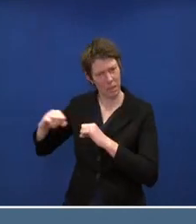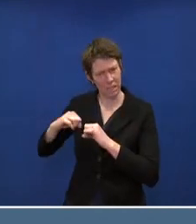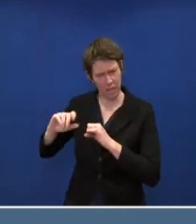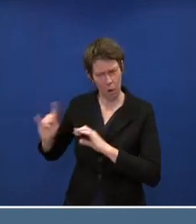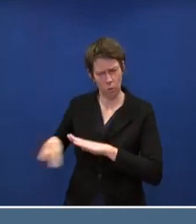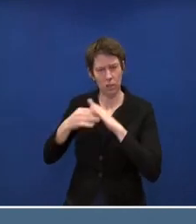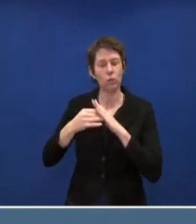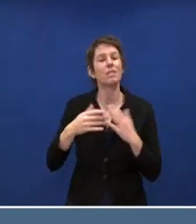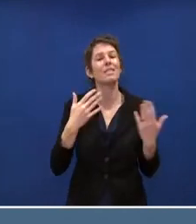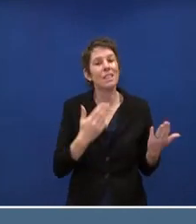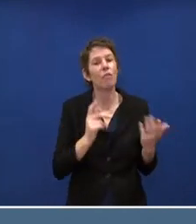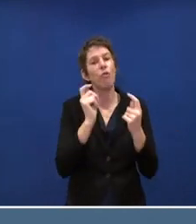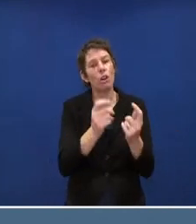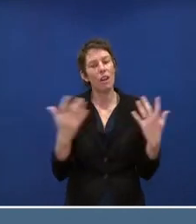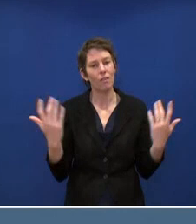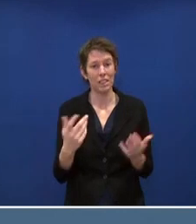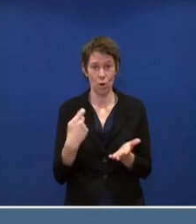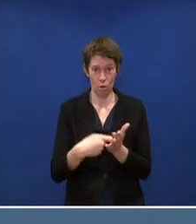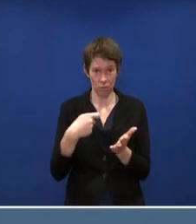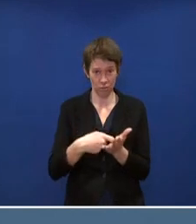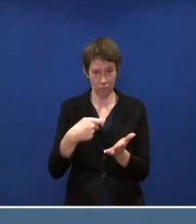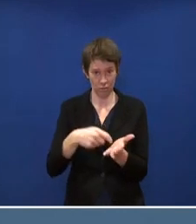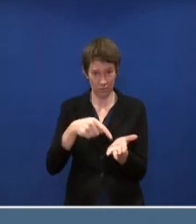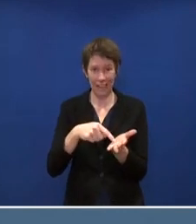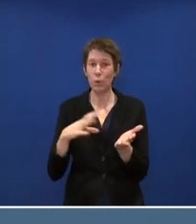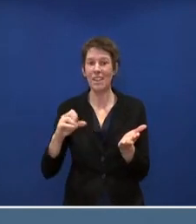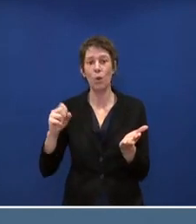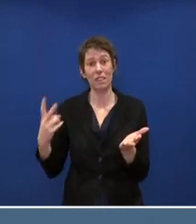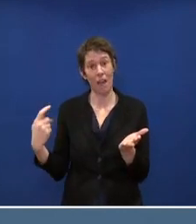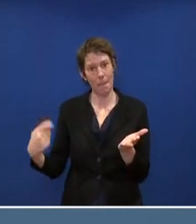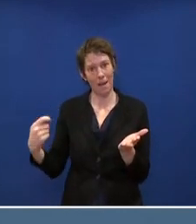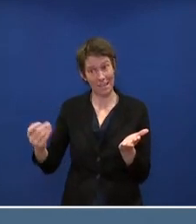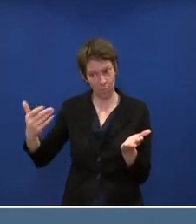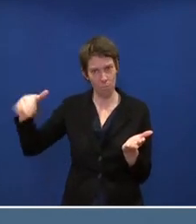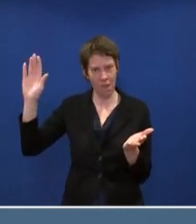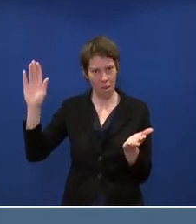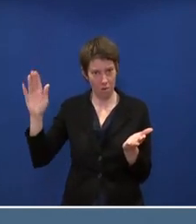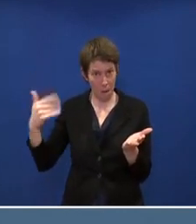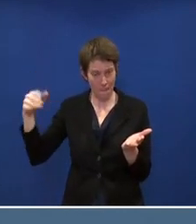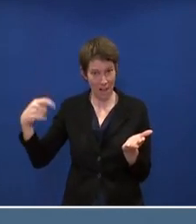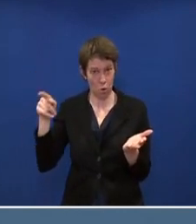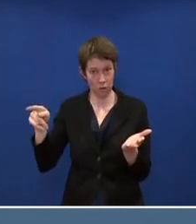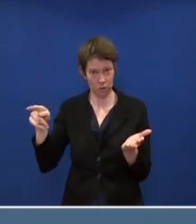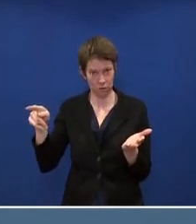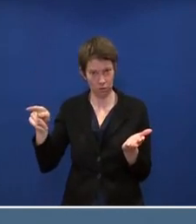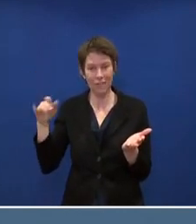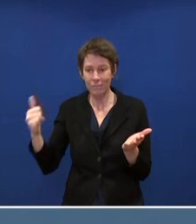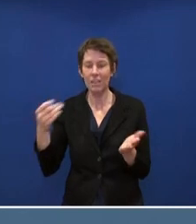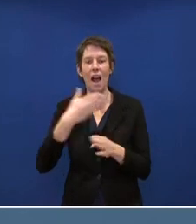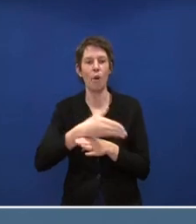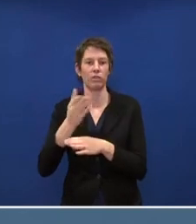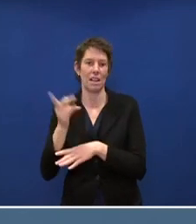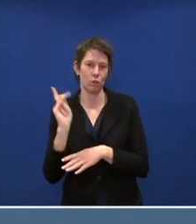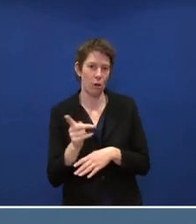ist eben, dass die Kosten, die durch den CO2-Preis entstehen, also die Mehrkosten eben aufgeteilt werden